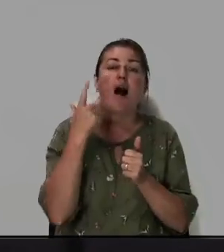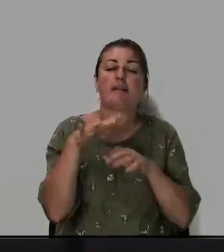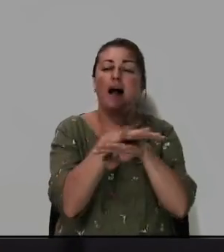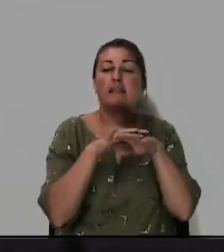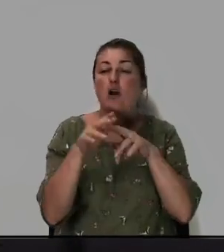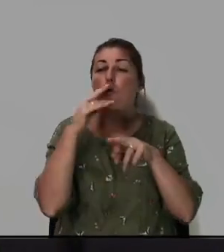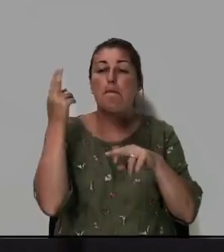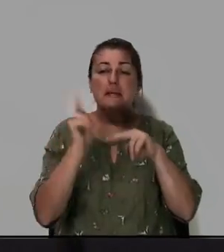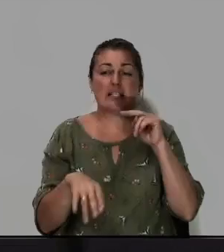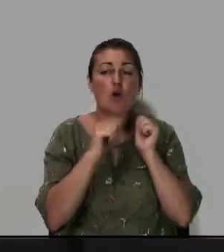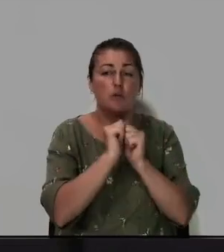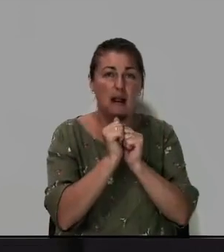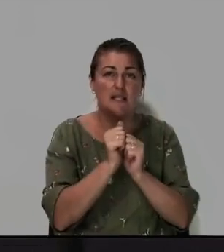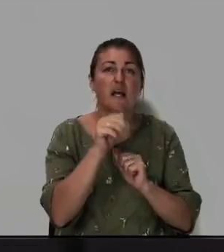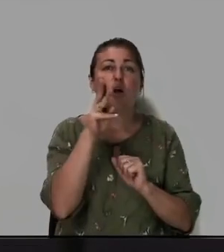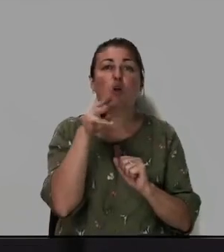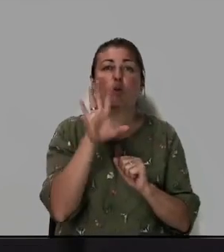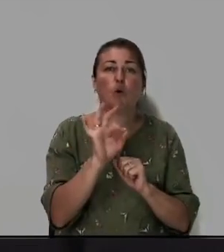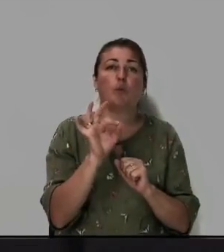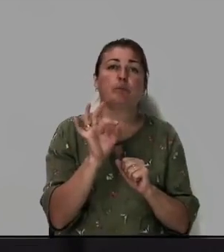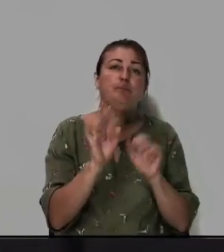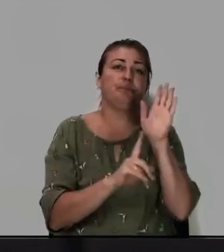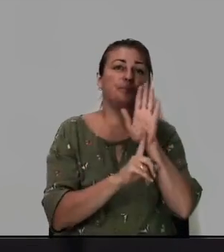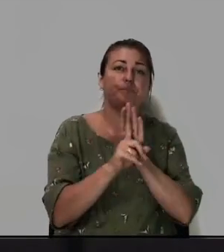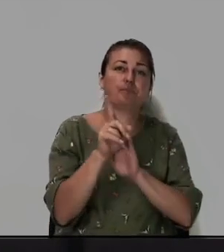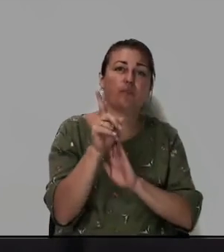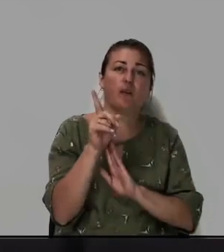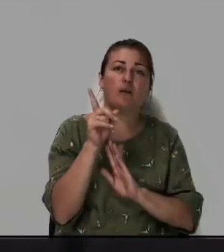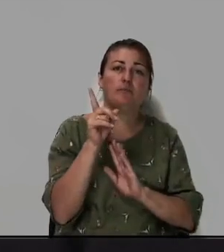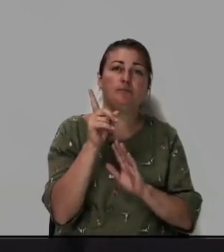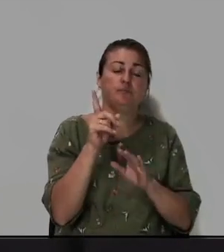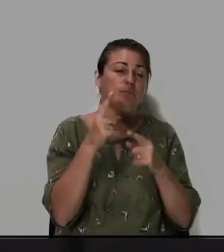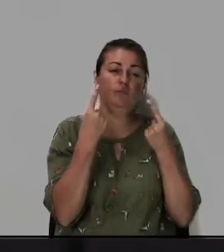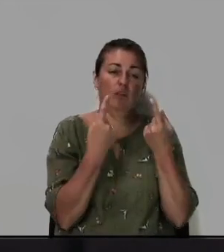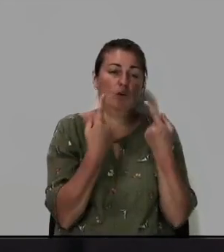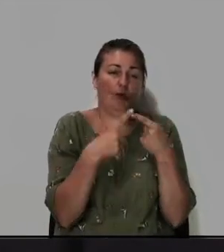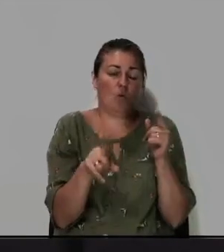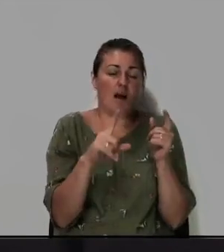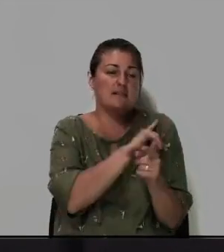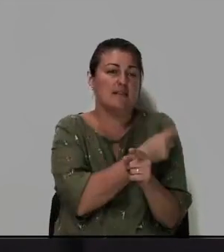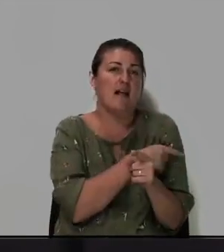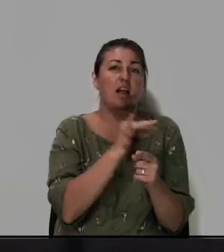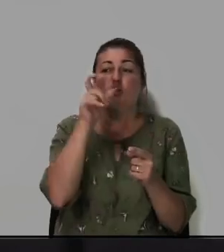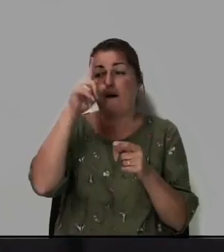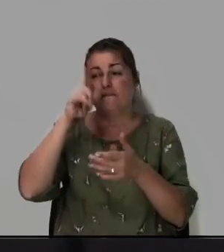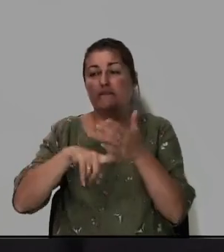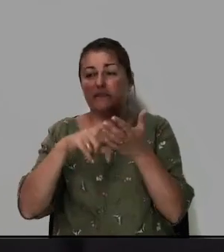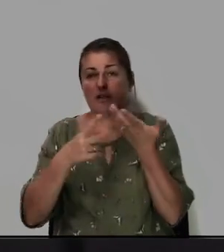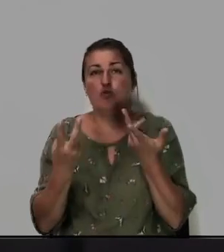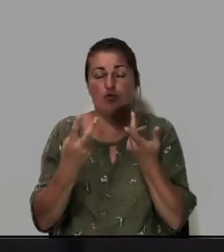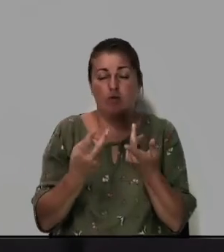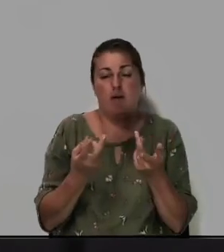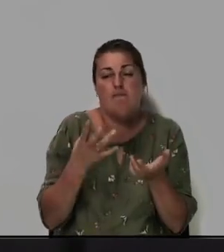перестает молиться то начинает другая сила и тогда праведникам приходится